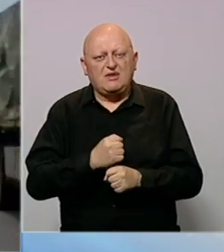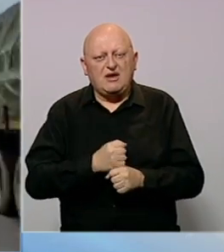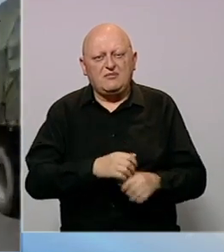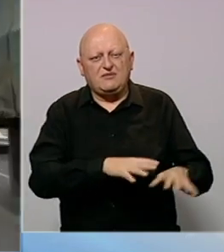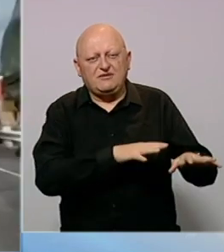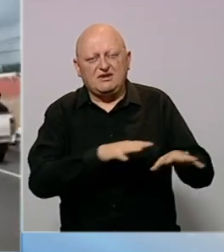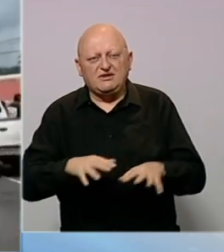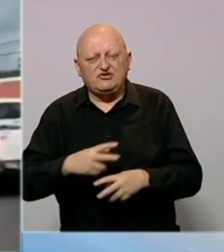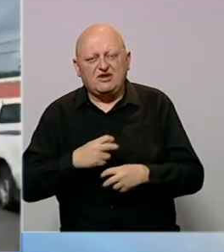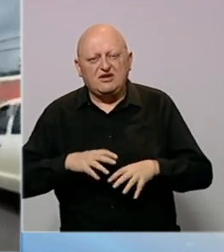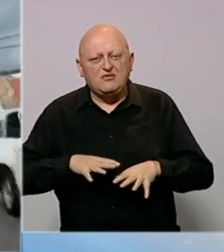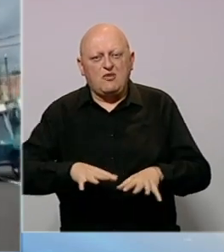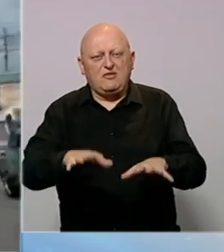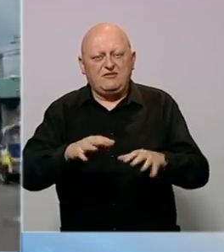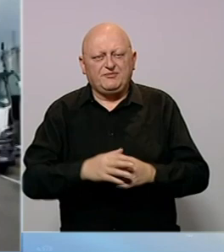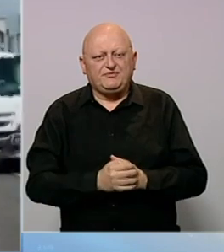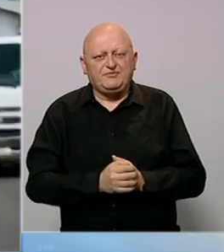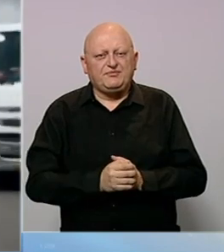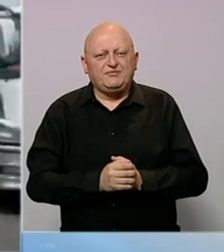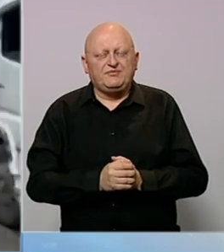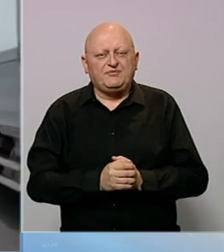mogla izazvati klizišta i poplave.